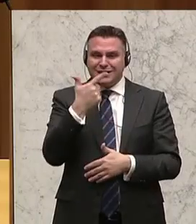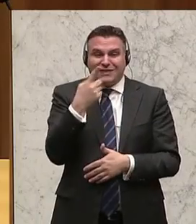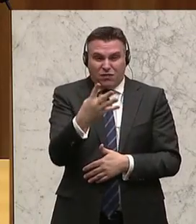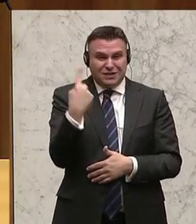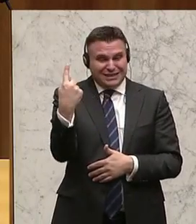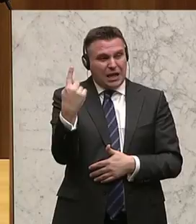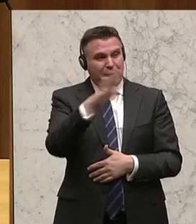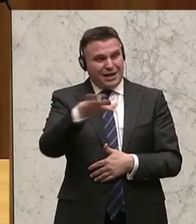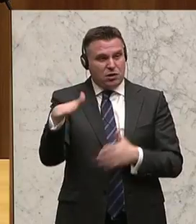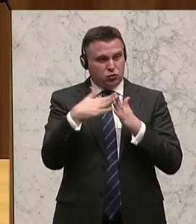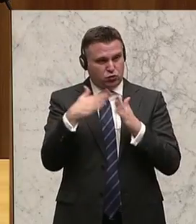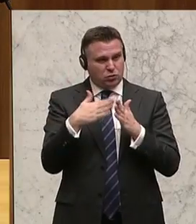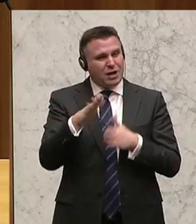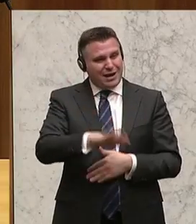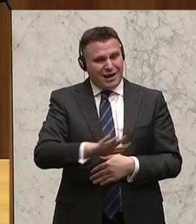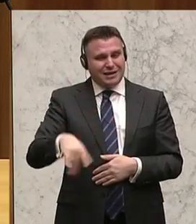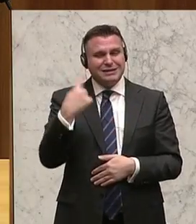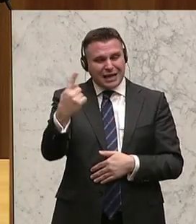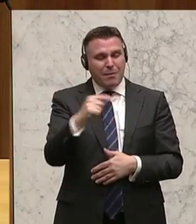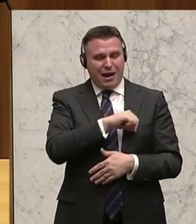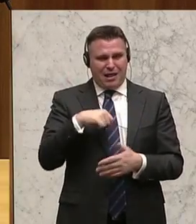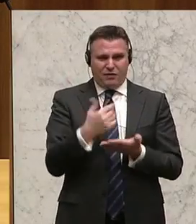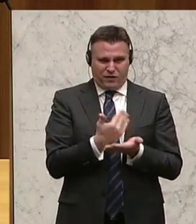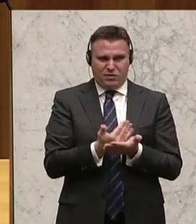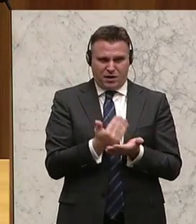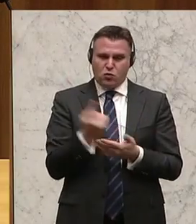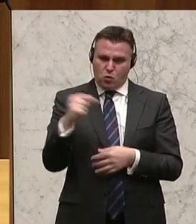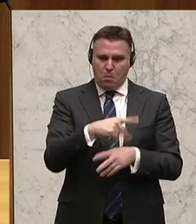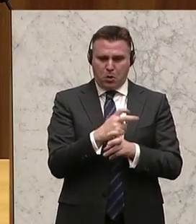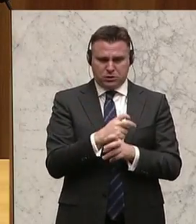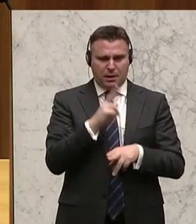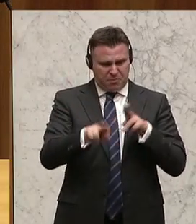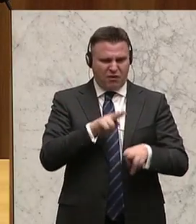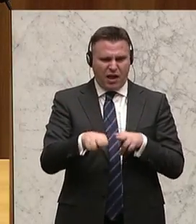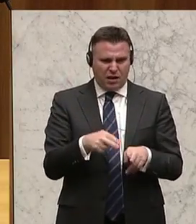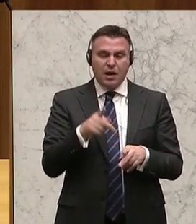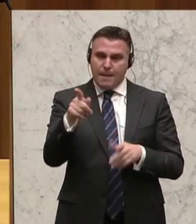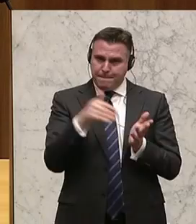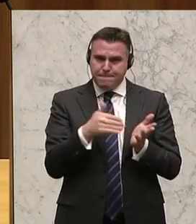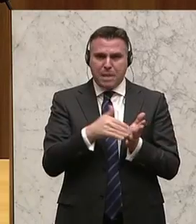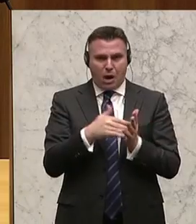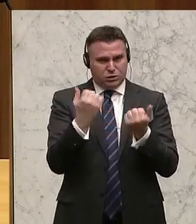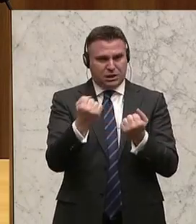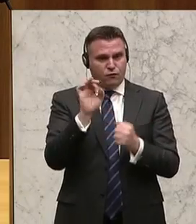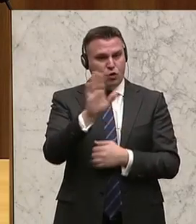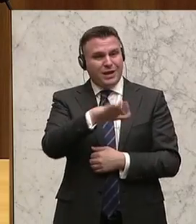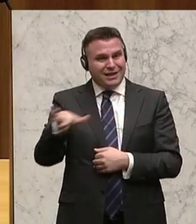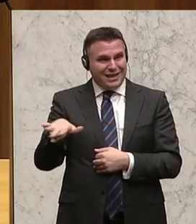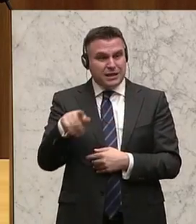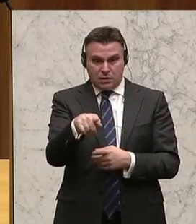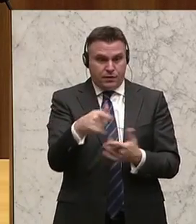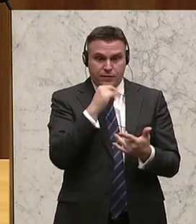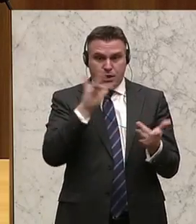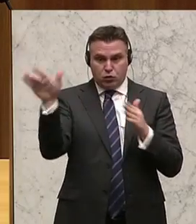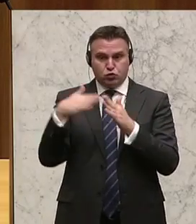haben alle Kinder zu Hause. Kleine Kinder sind teilweise allein verdienend und brauchen natürlich auch eine gewisse Absicherung, um diesen Kindern, während sie weg